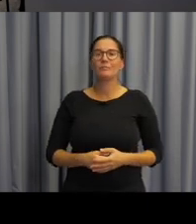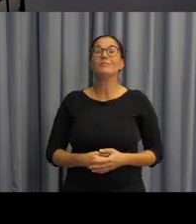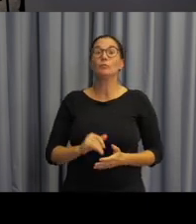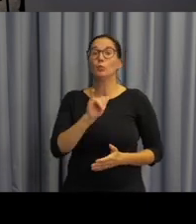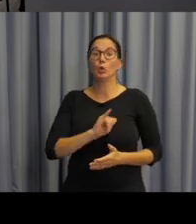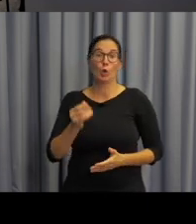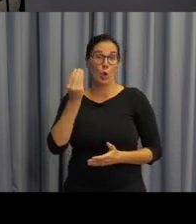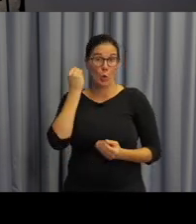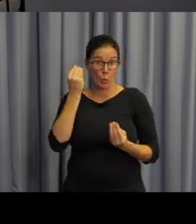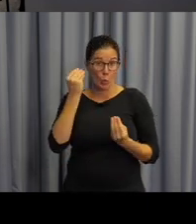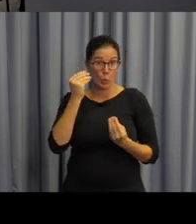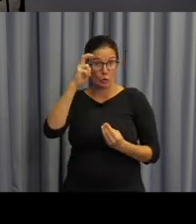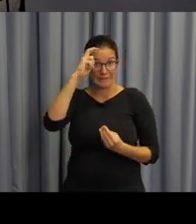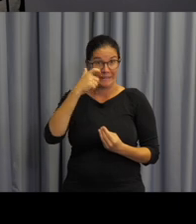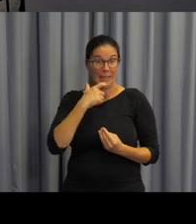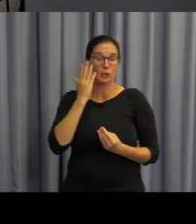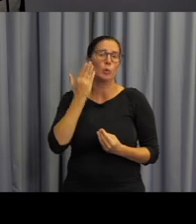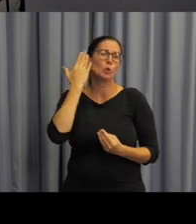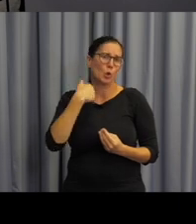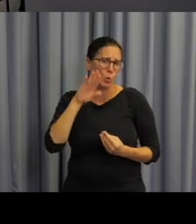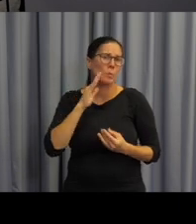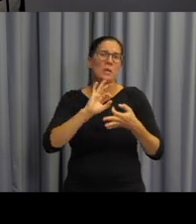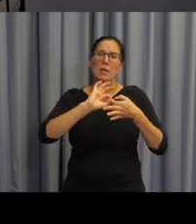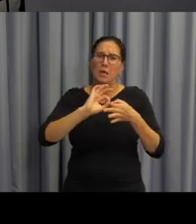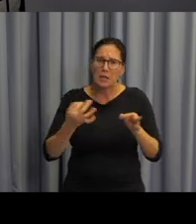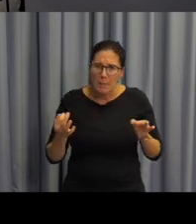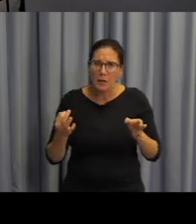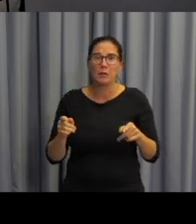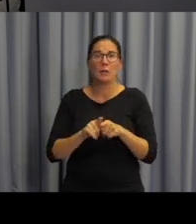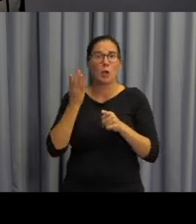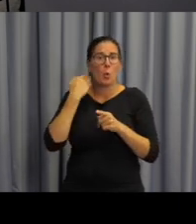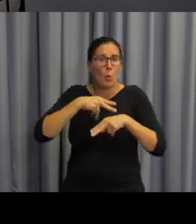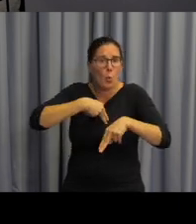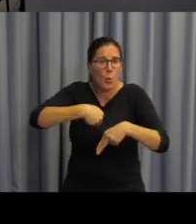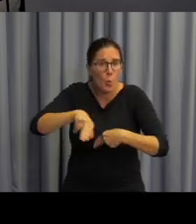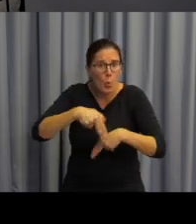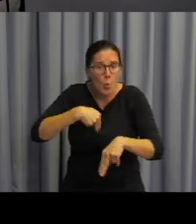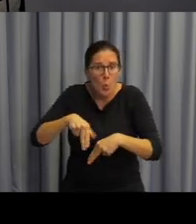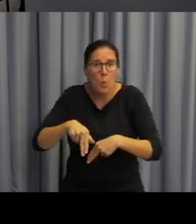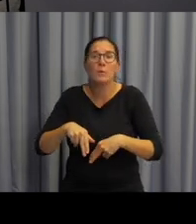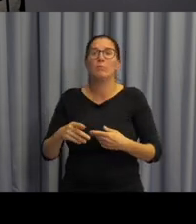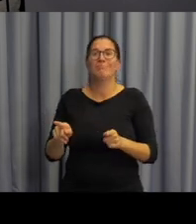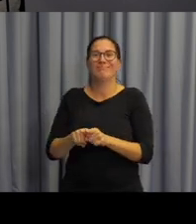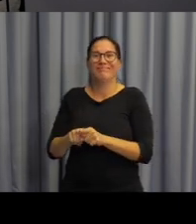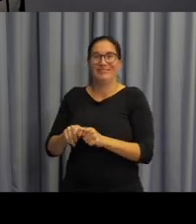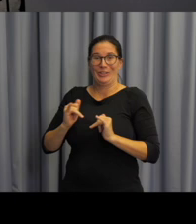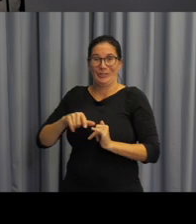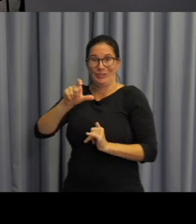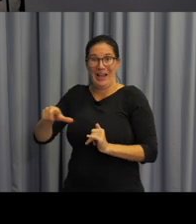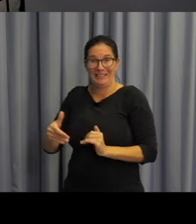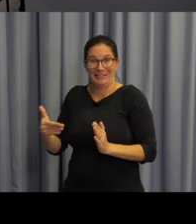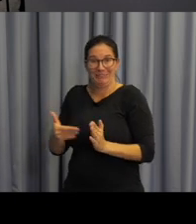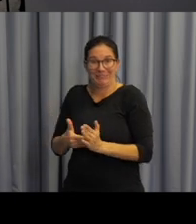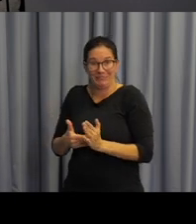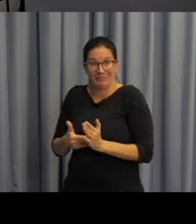gramatických kompetencií, strategických kompetencií a diskurzních kompetencií potřebují žáci k tomu, aby uměli